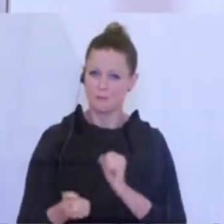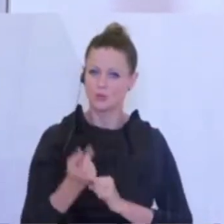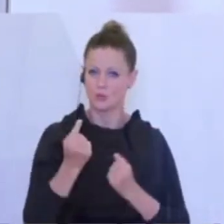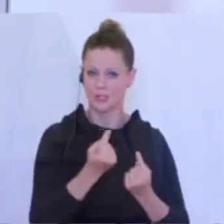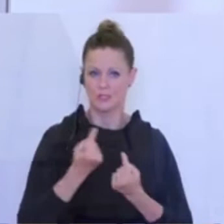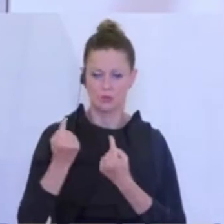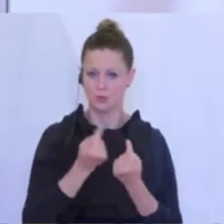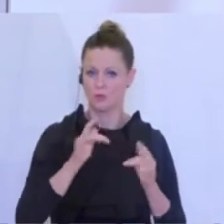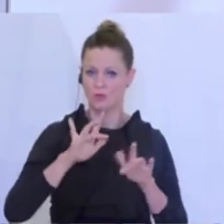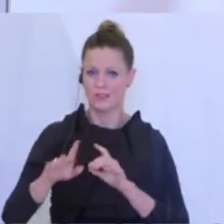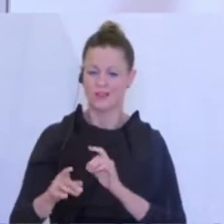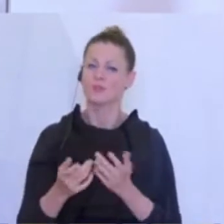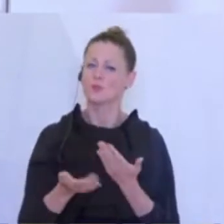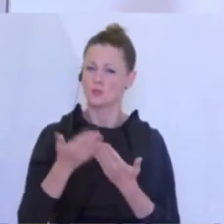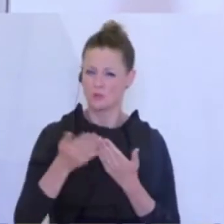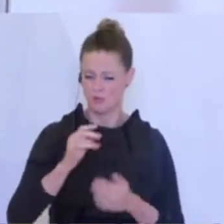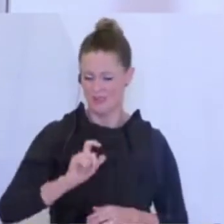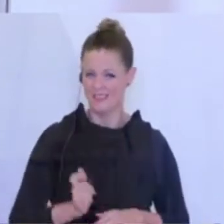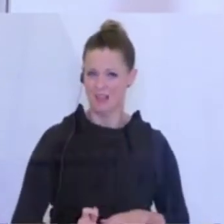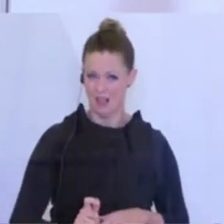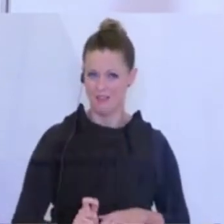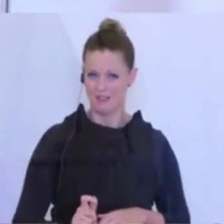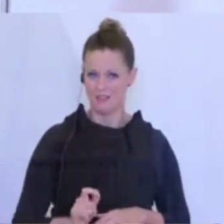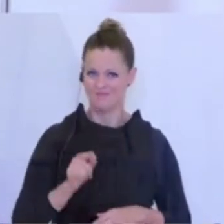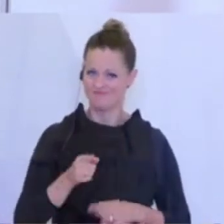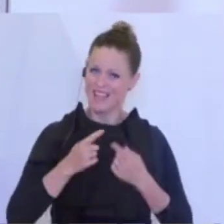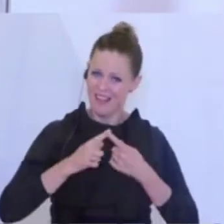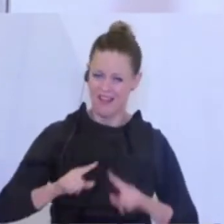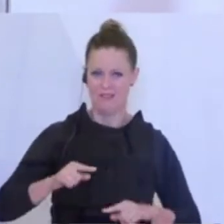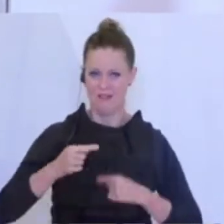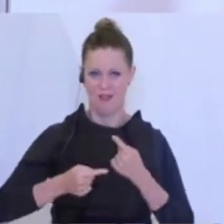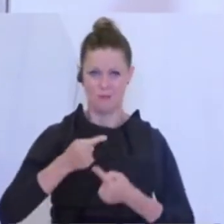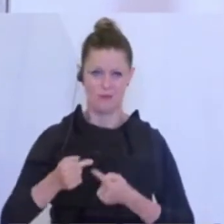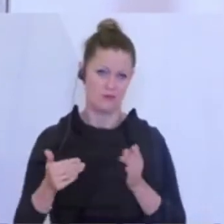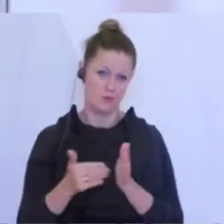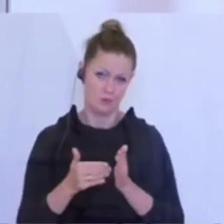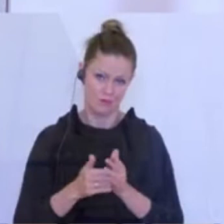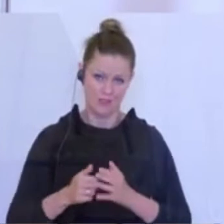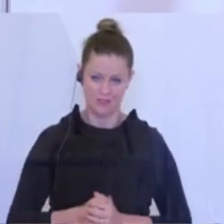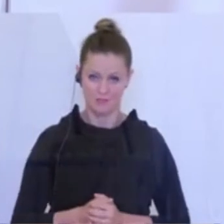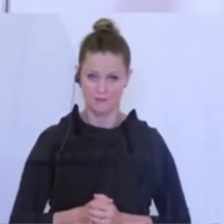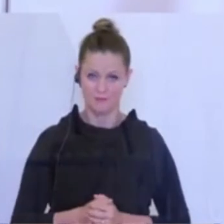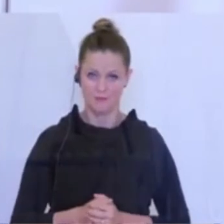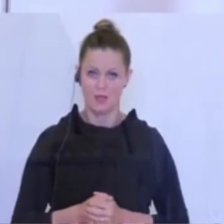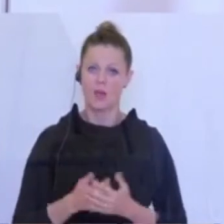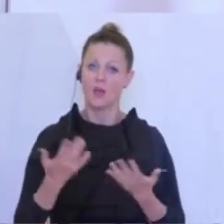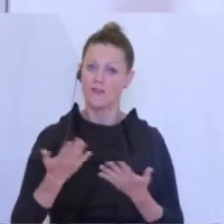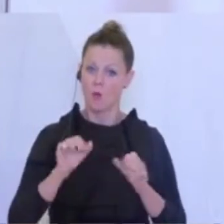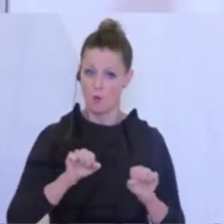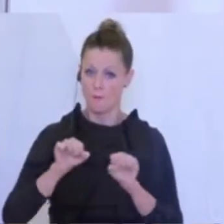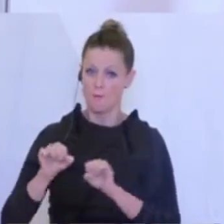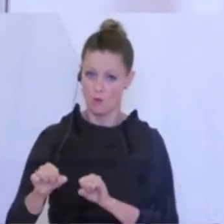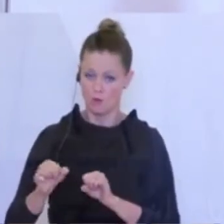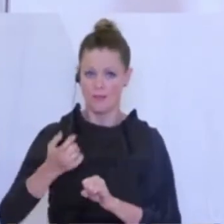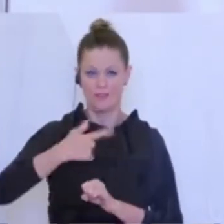sind, insbesondere Italien, und daher hier auch ein anderes Vorgehen notwendig ist. Aber dort, wo es möglich ist,